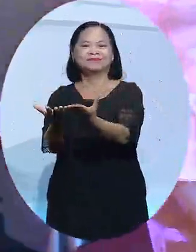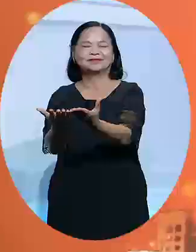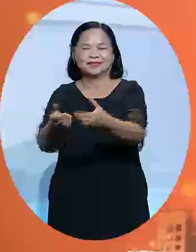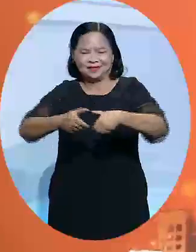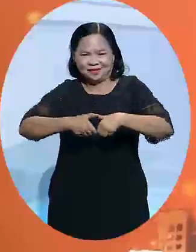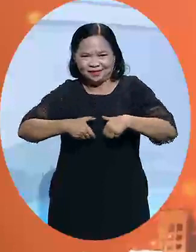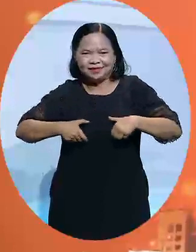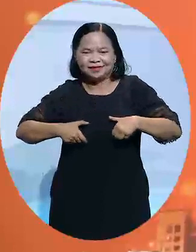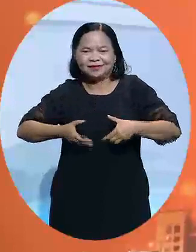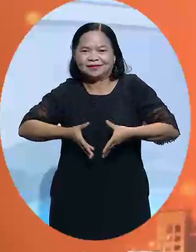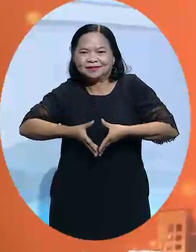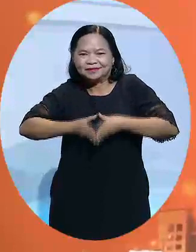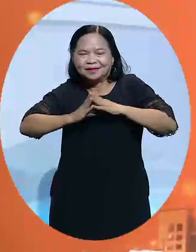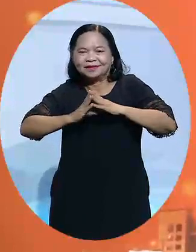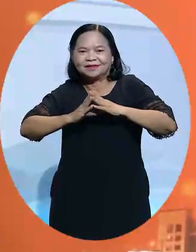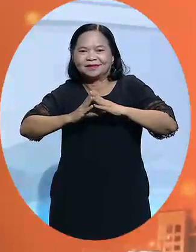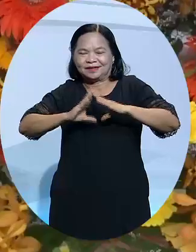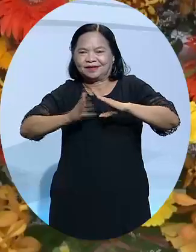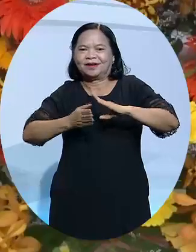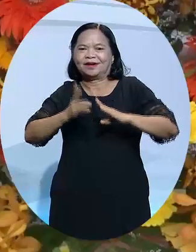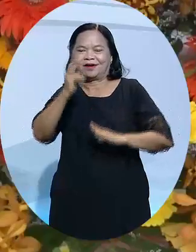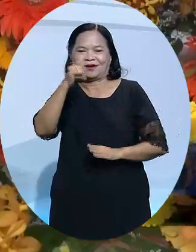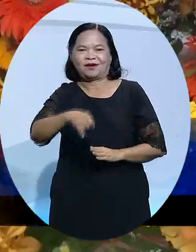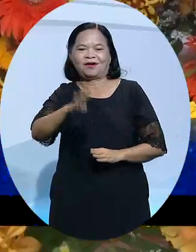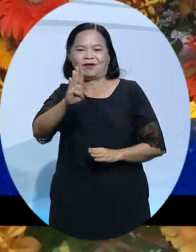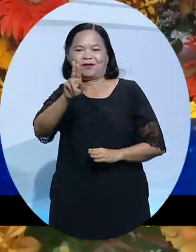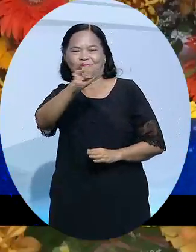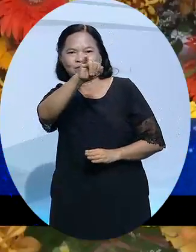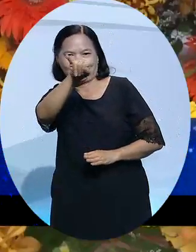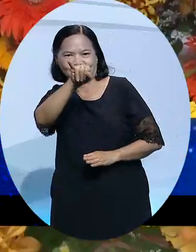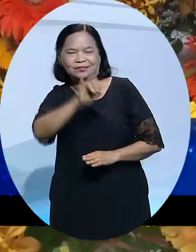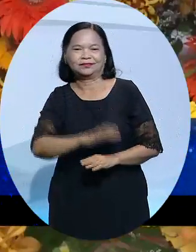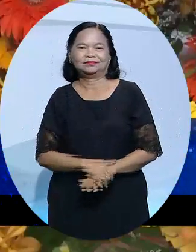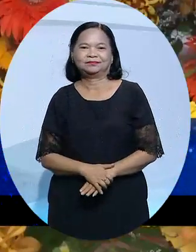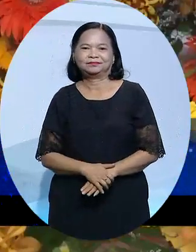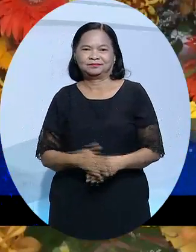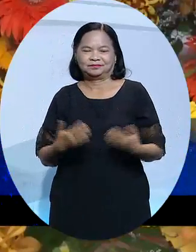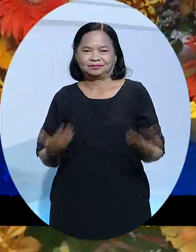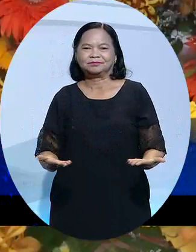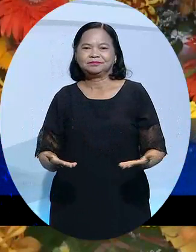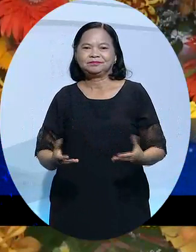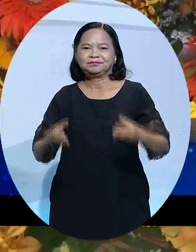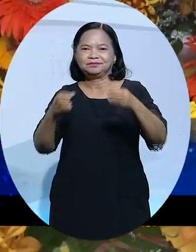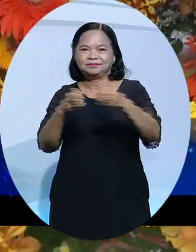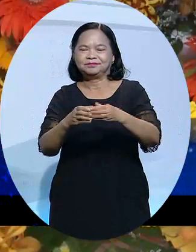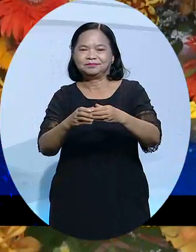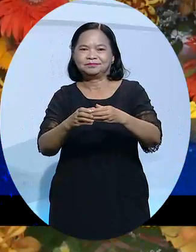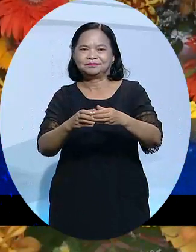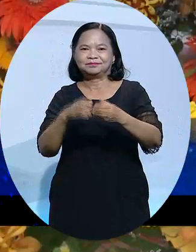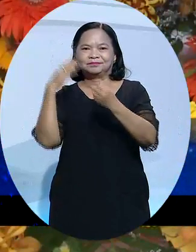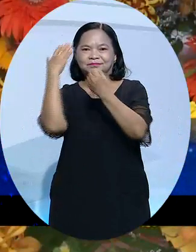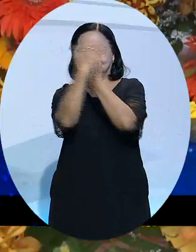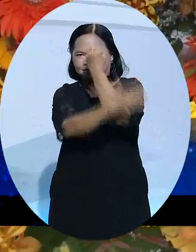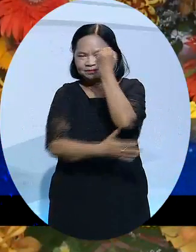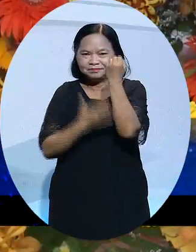hội viên của Hội Câu lạc bộ Doanh nghiệp Họ Bùi miền Nam. Cảm xúc sướng sướng. Và hôm nay là đại hội khắp cả nước và